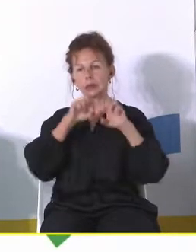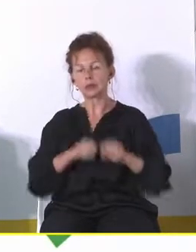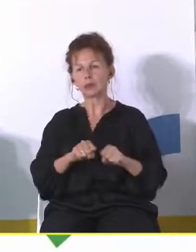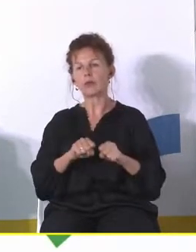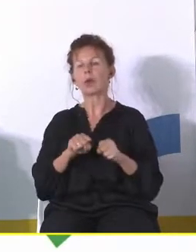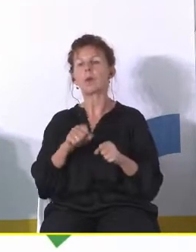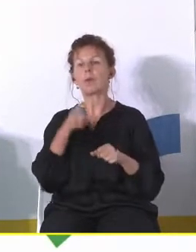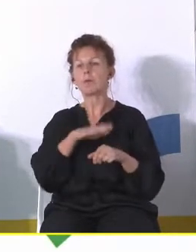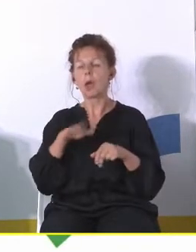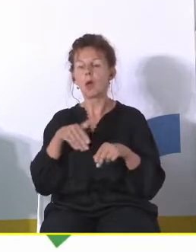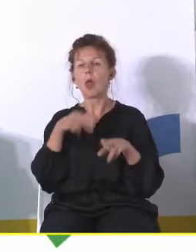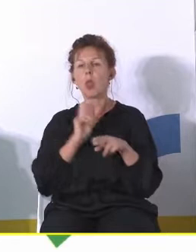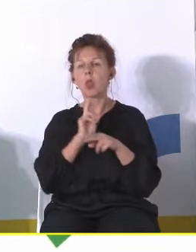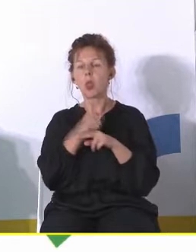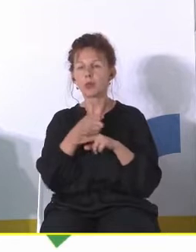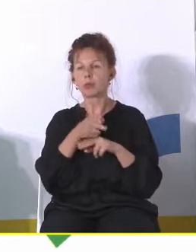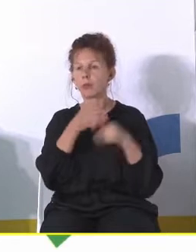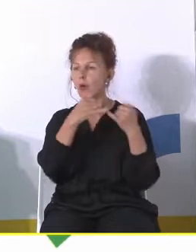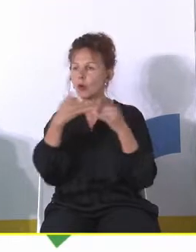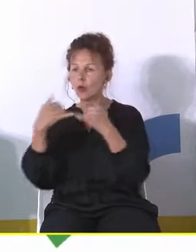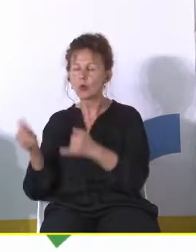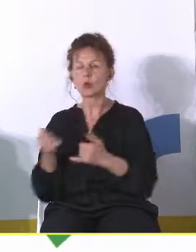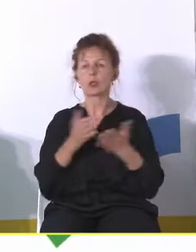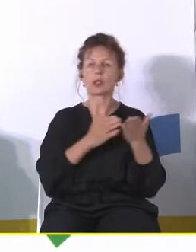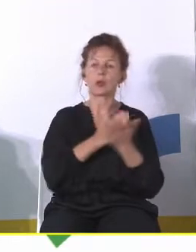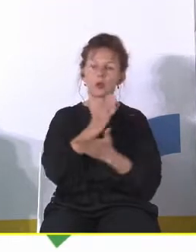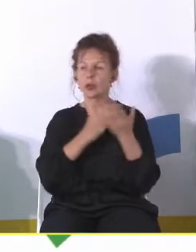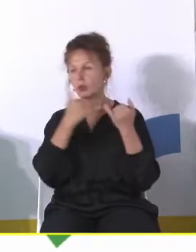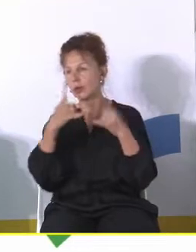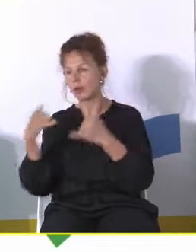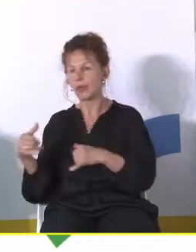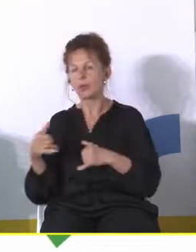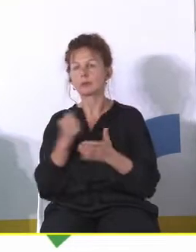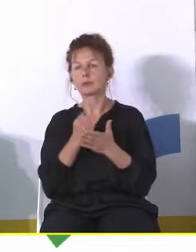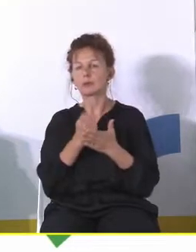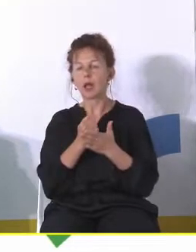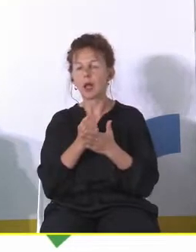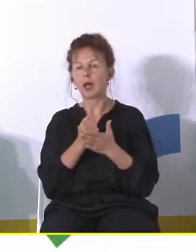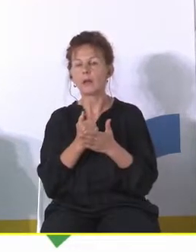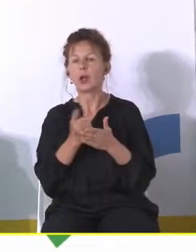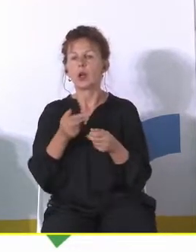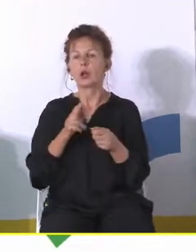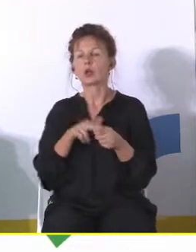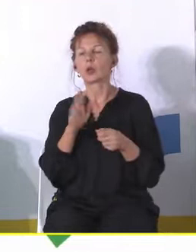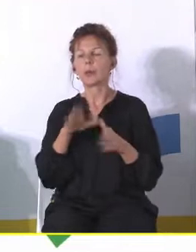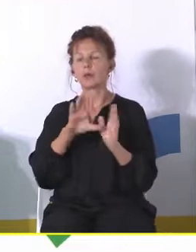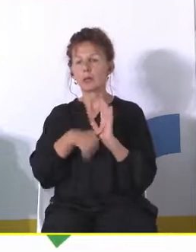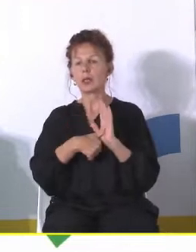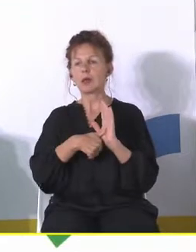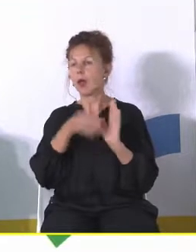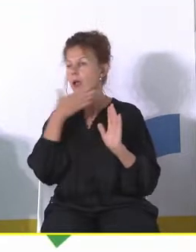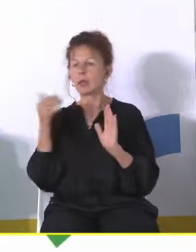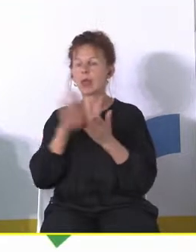miały dostęp po prostu do wielu rzeczy, do wielu zasobów, czy elementów, które są w miastach, a nie ma